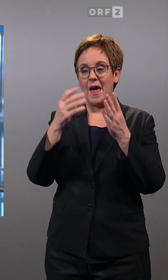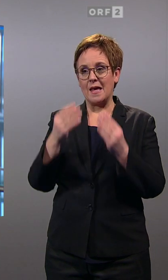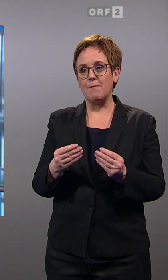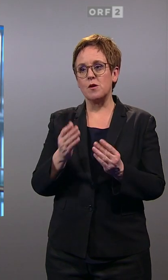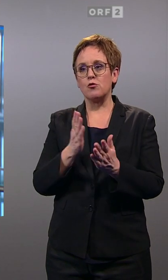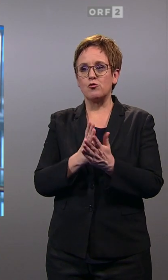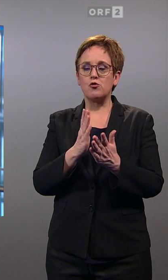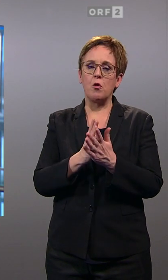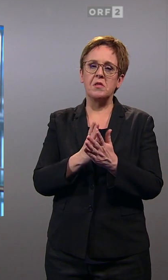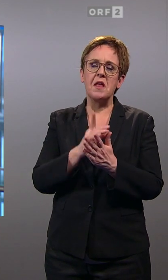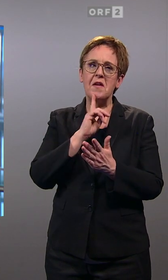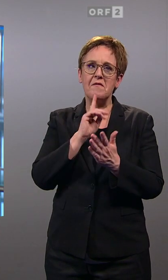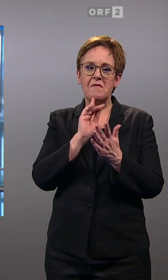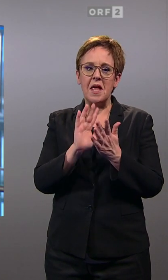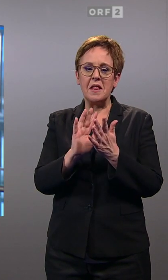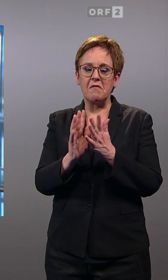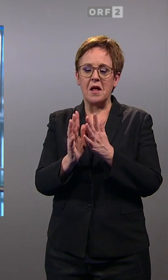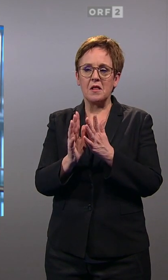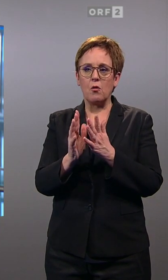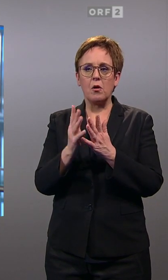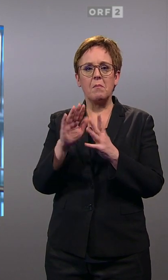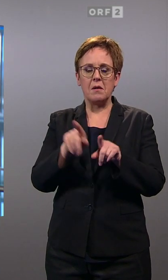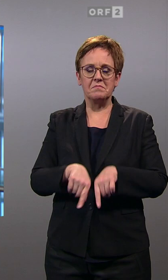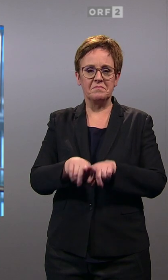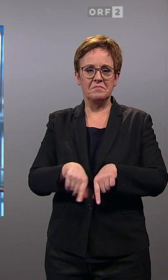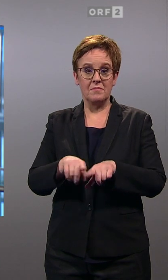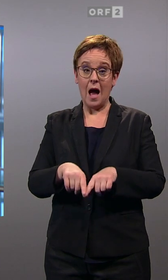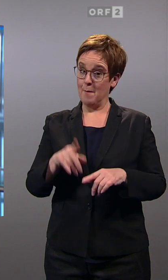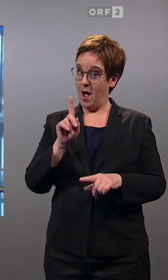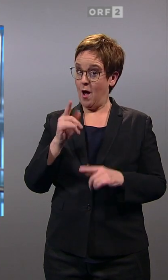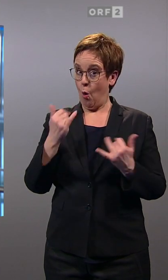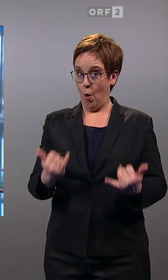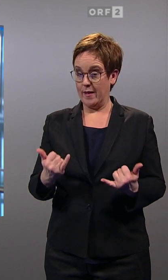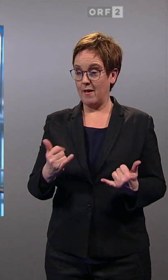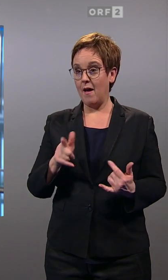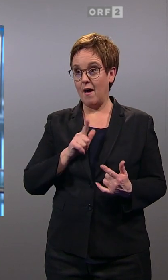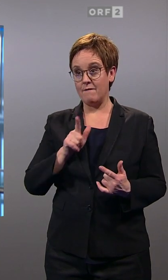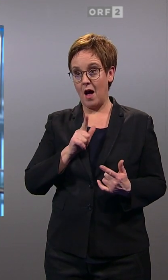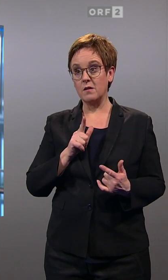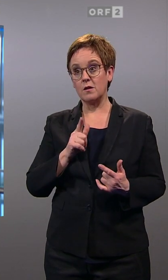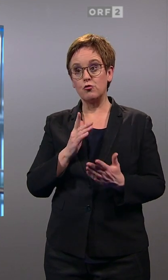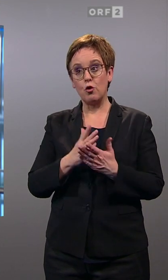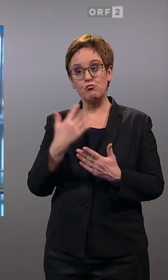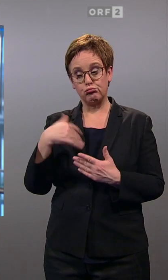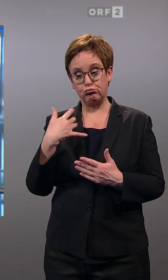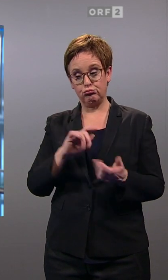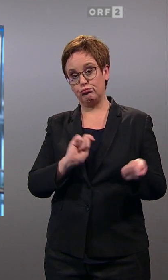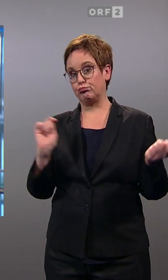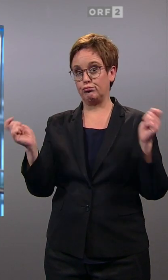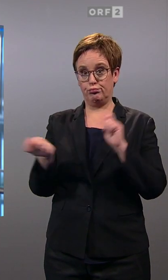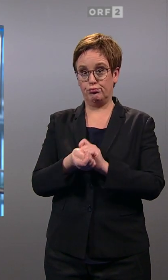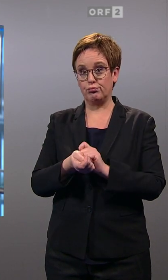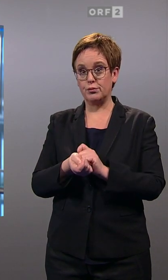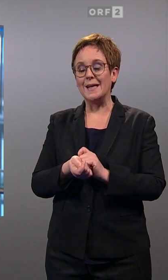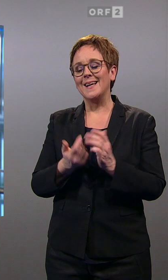meistens eher moderat, wenig Veränderungen, große Stabilität. Für heute erwarten wir durchaus massive Veränderungen und das